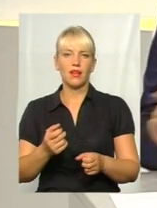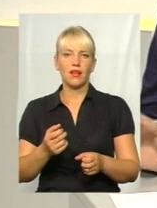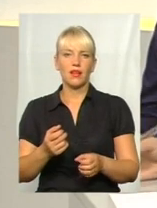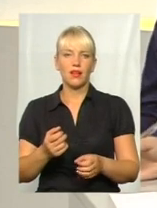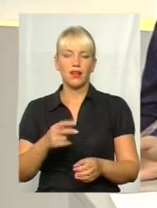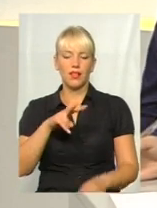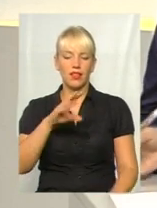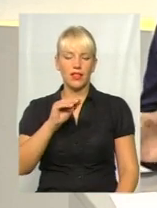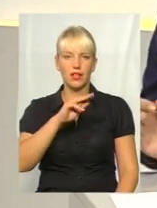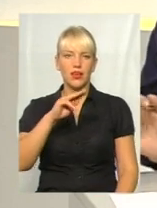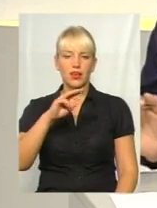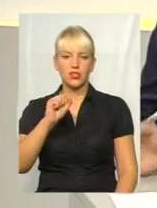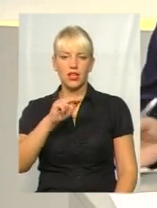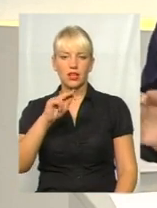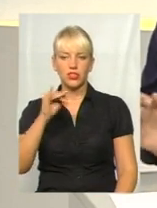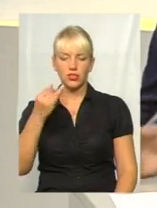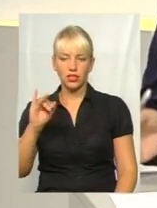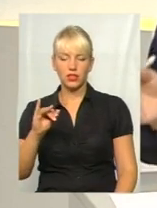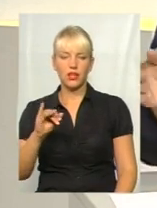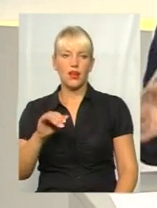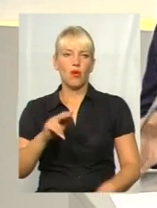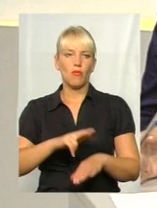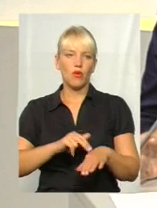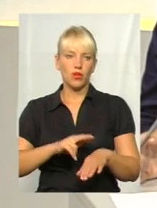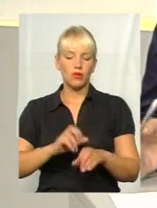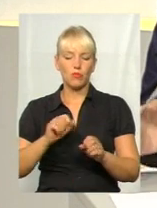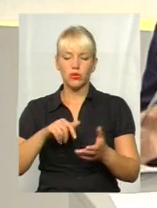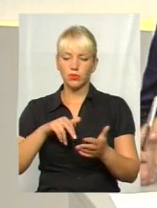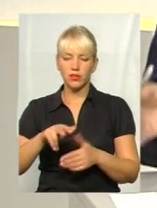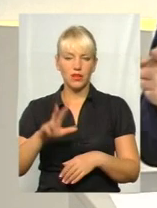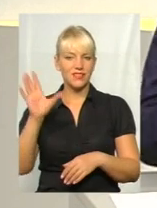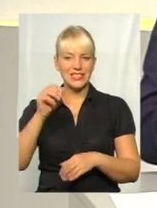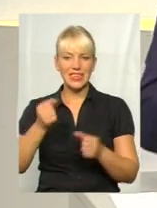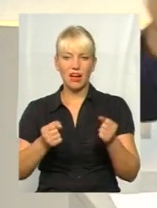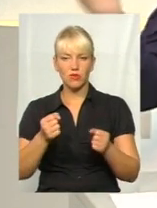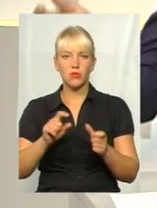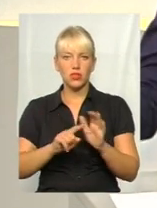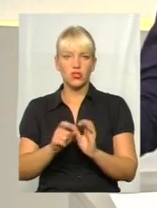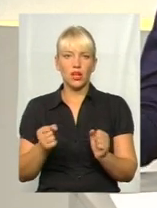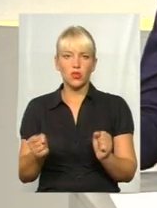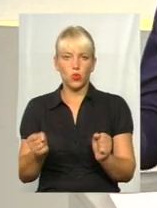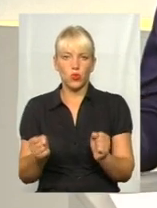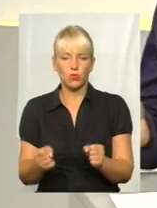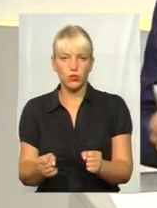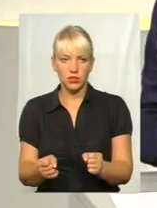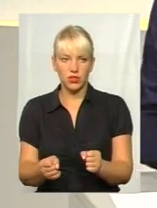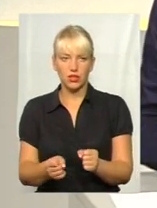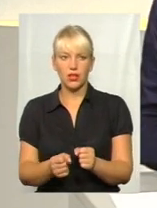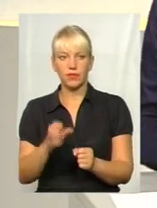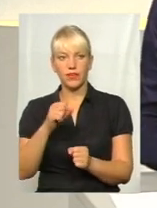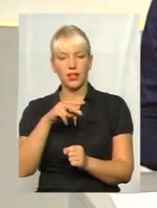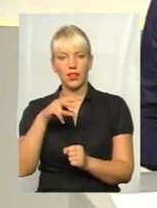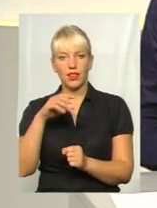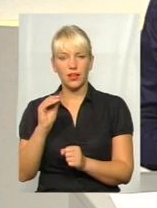Просто ідеальна картина, можна перейти дорогу в будь-який час. Автомобілісти всі знають, вони починають тормозити ще за декілька метрів до. Але